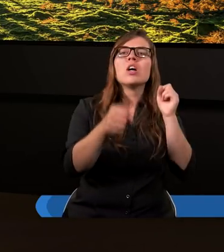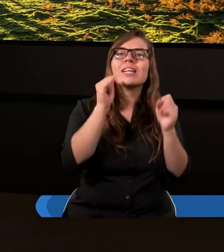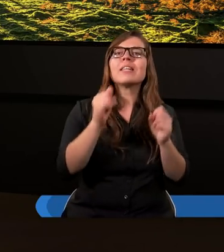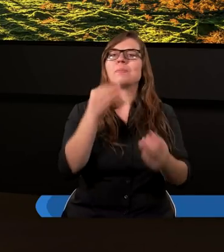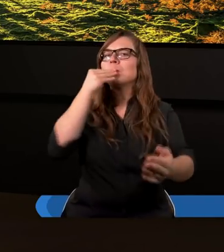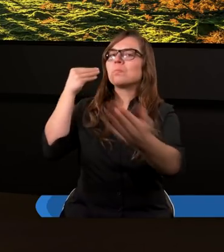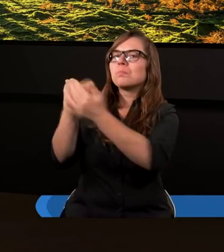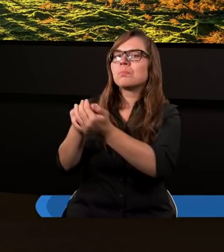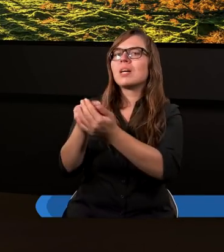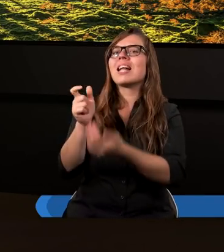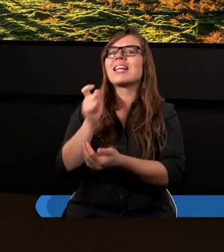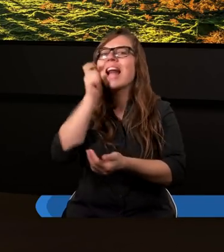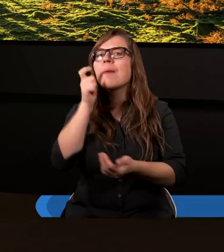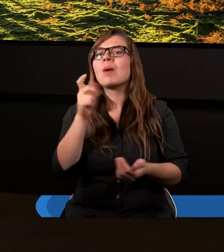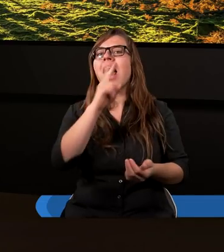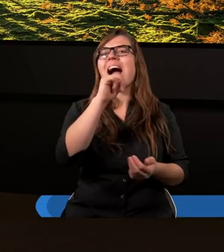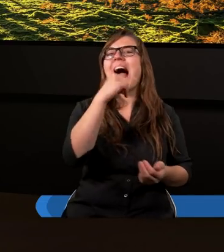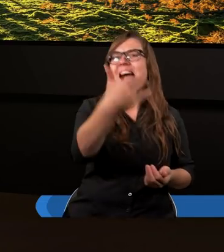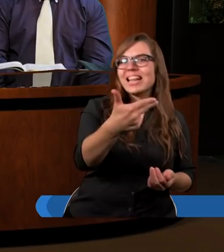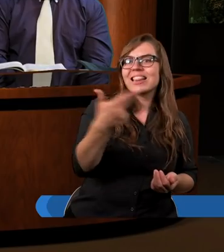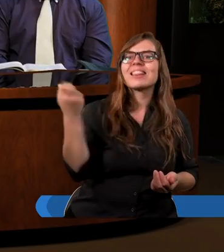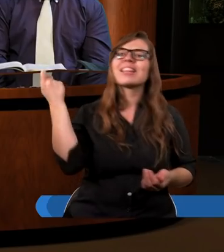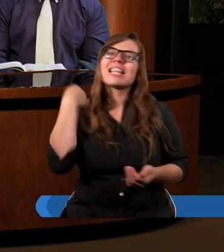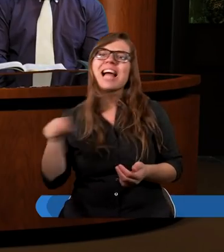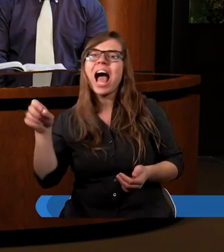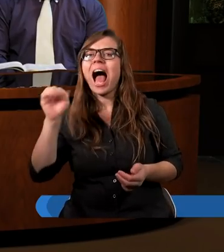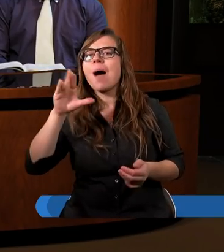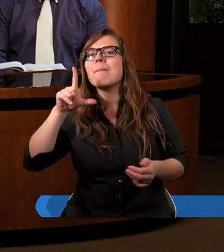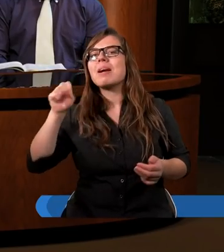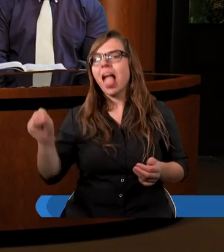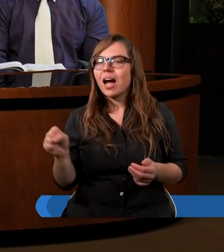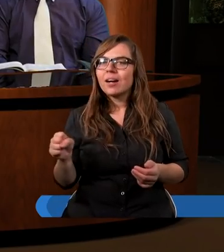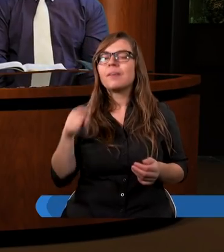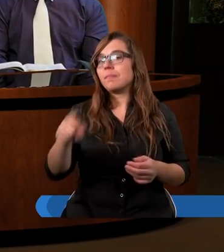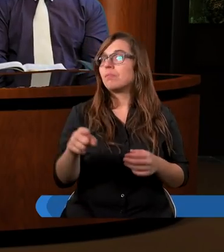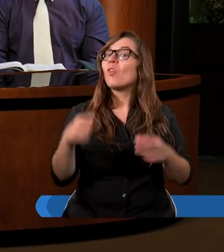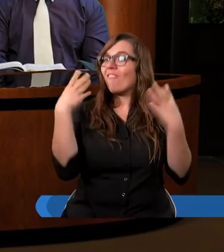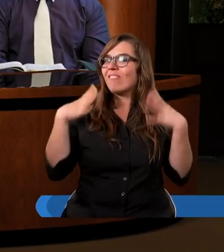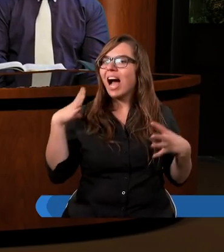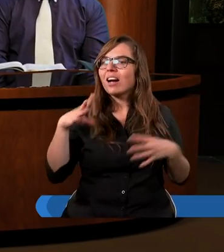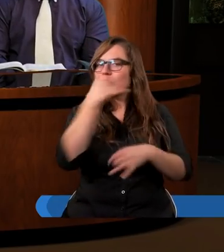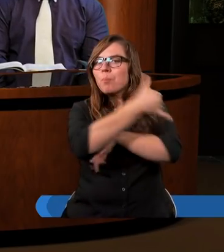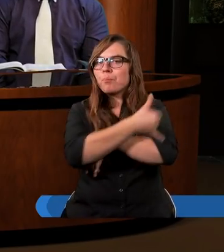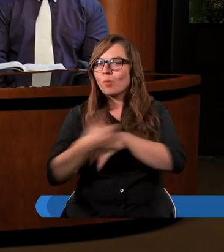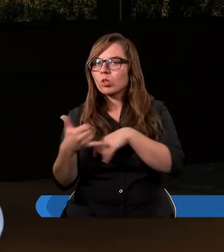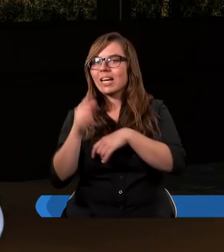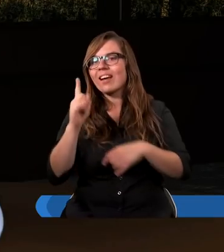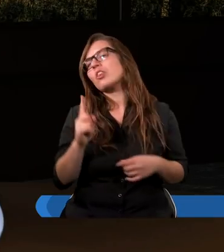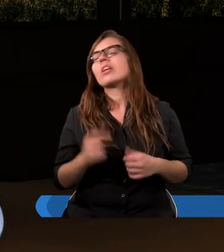jednego brata innym. Kain zabił Abla. Tak. Tutaj warto też oczywiście podkreślić, że